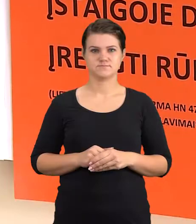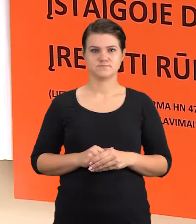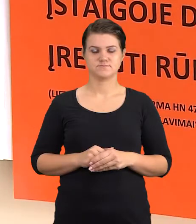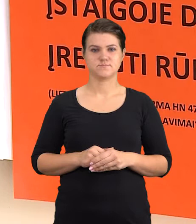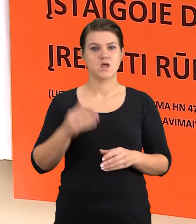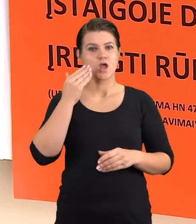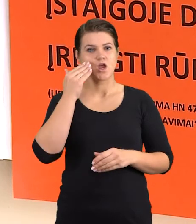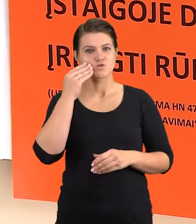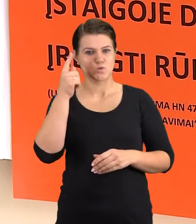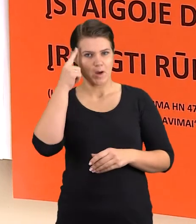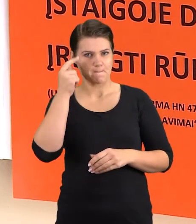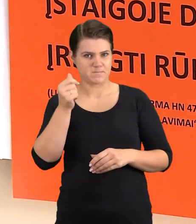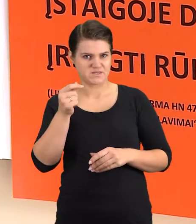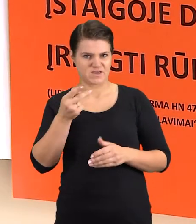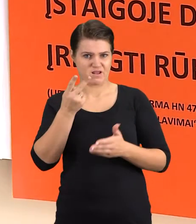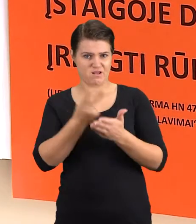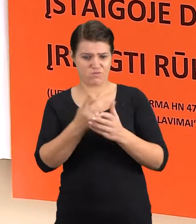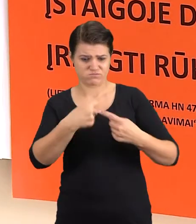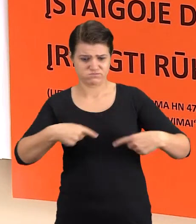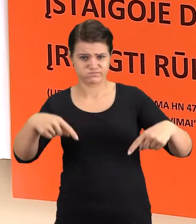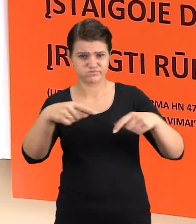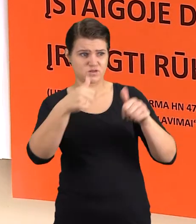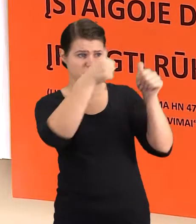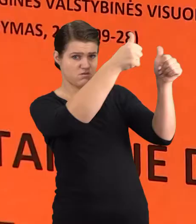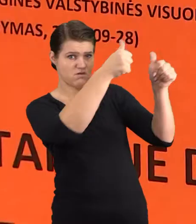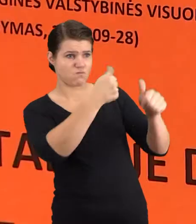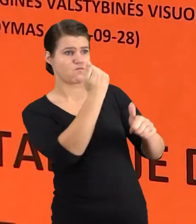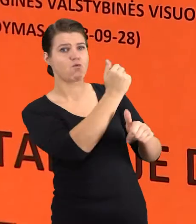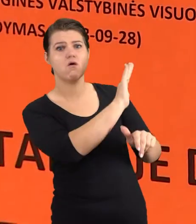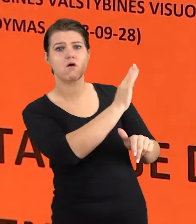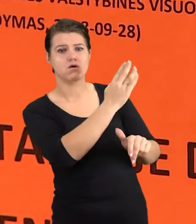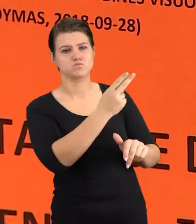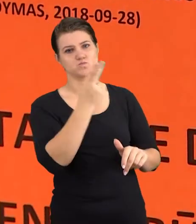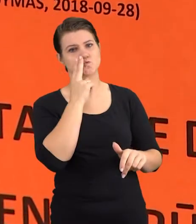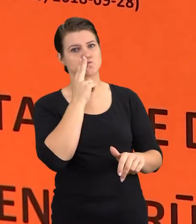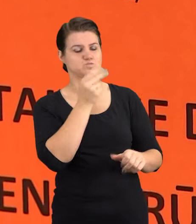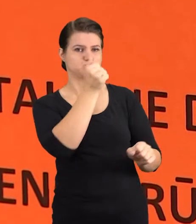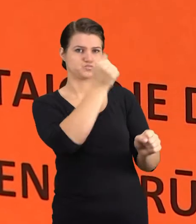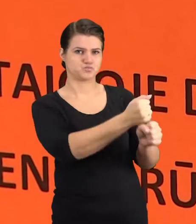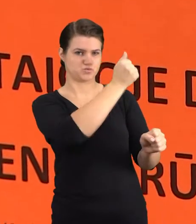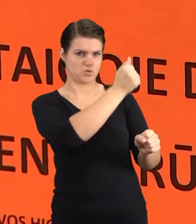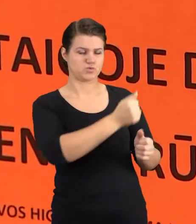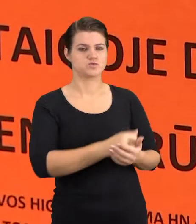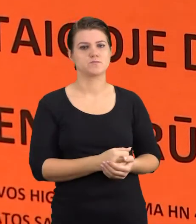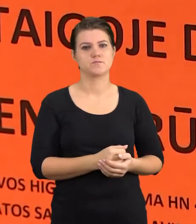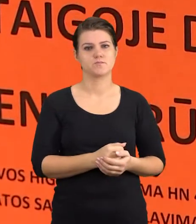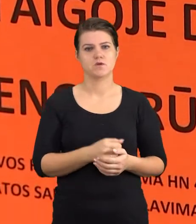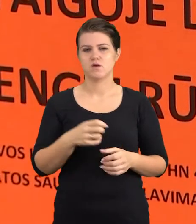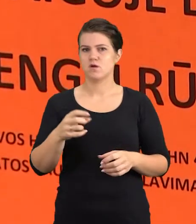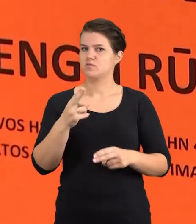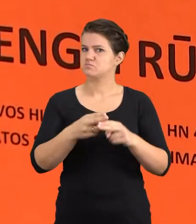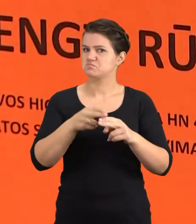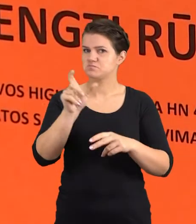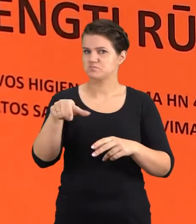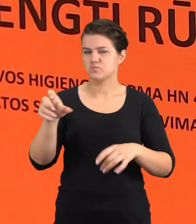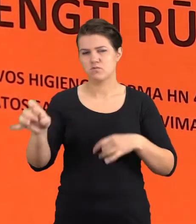Štai Šiauliu psichiatrijos klinikoje jau kabo skelbimas, kad draudžiamą rūkyti tek specialiose rūkomuosiuose tiek jame. Ligoniai su